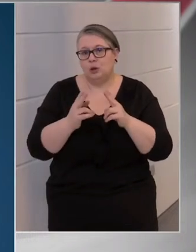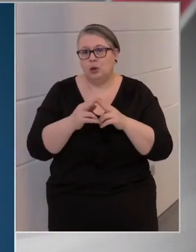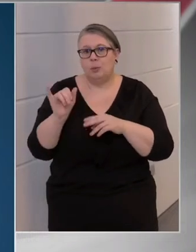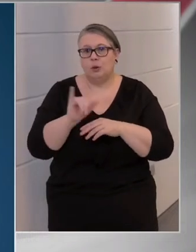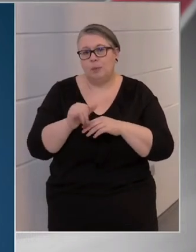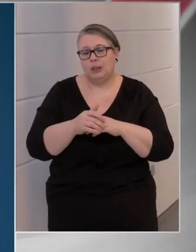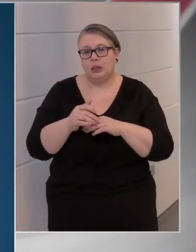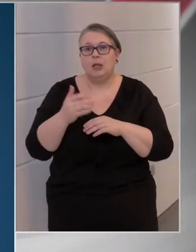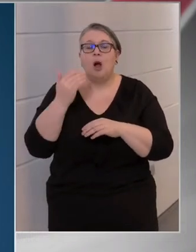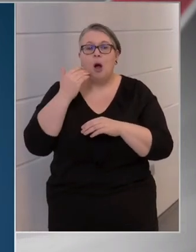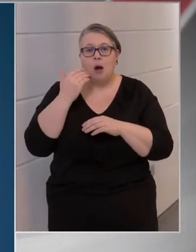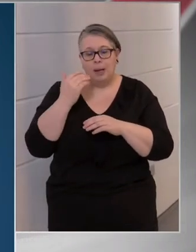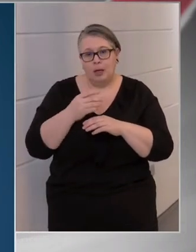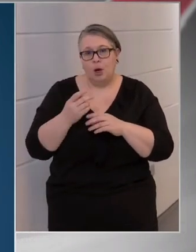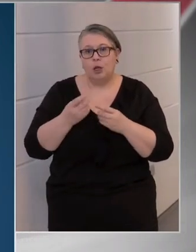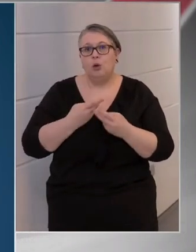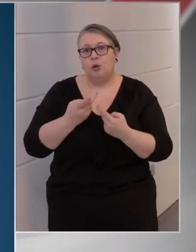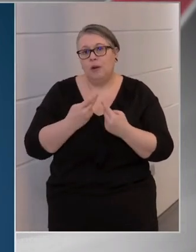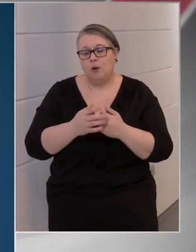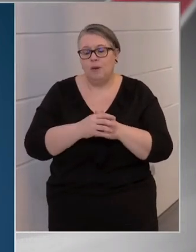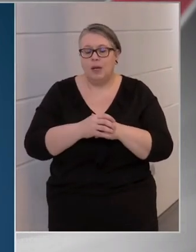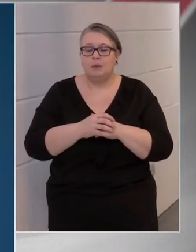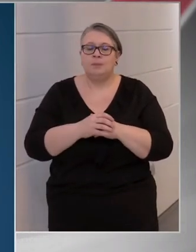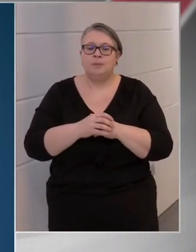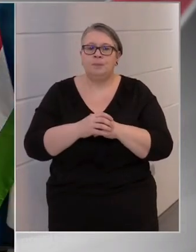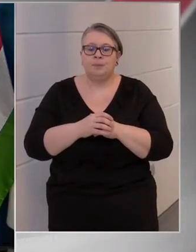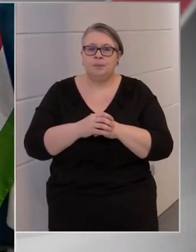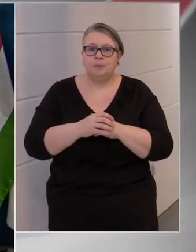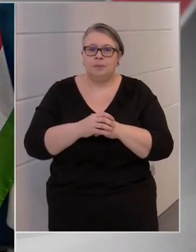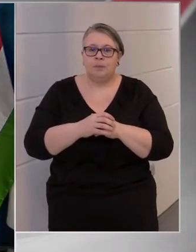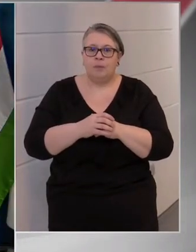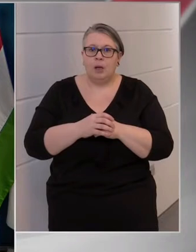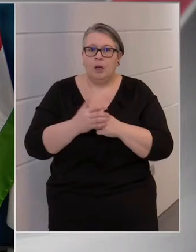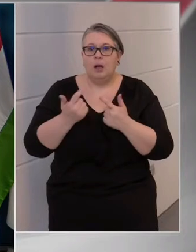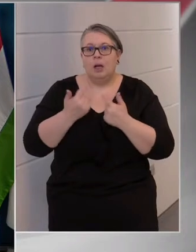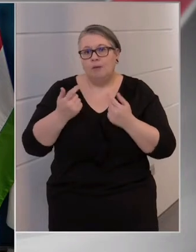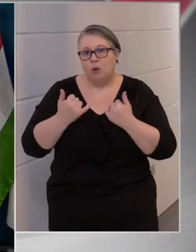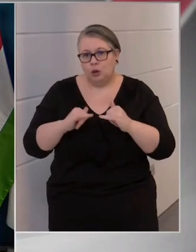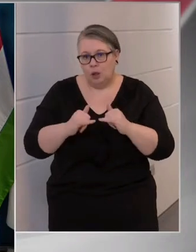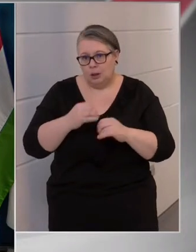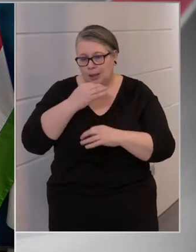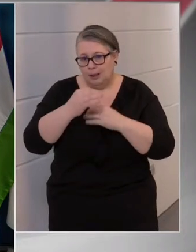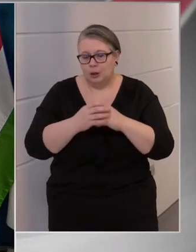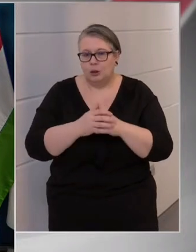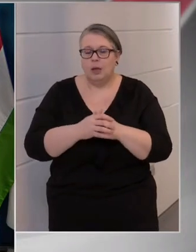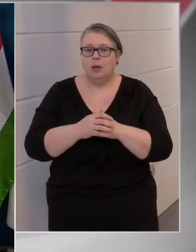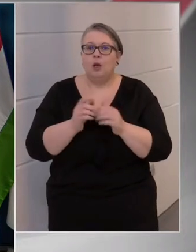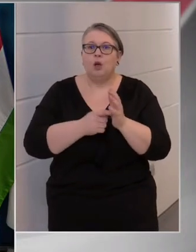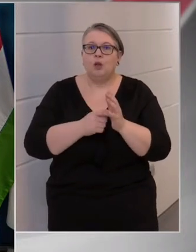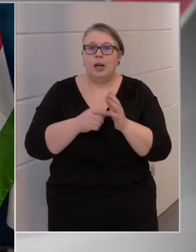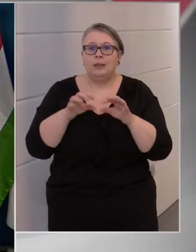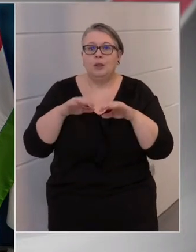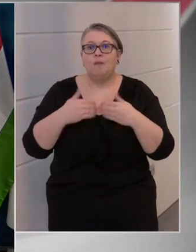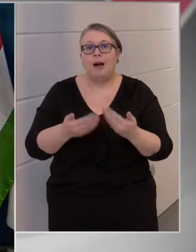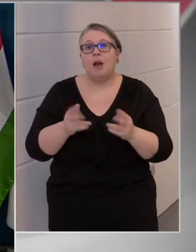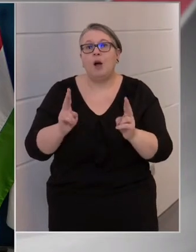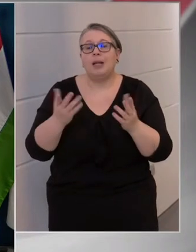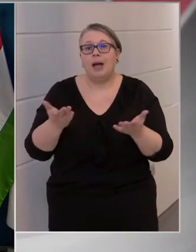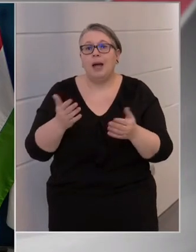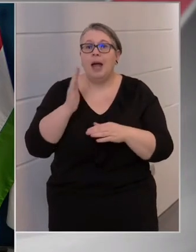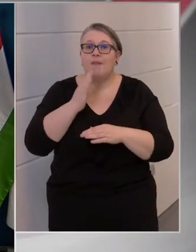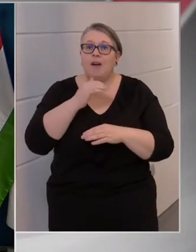Budapesti Amerikai Ügyvívővel, és ehhez gratulálunk is. Az Infostart kérdései következnek. Kötelezővé válhat-e az